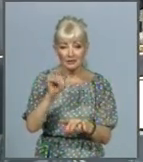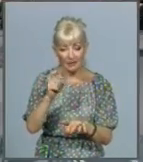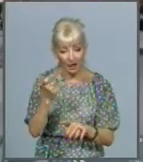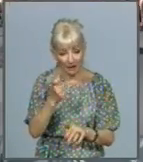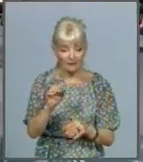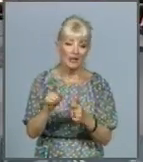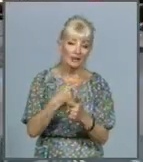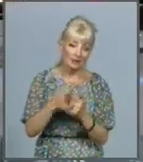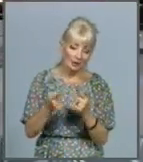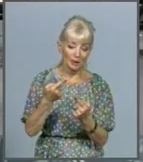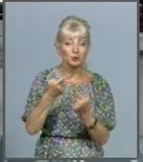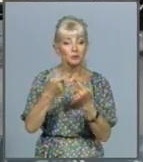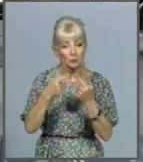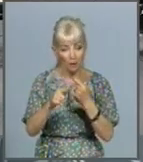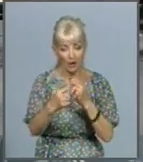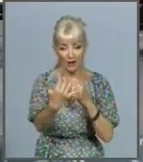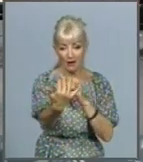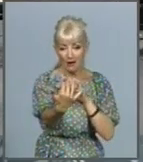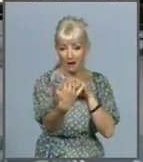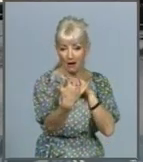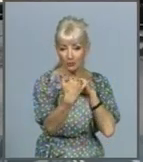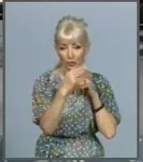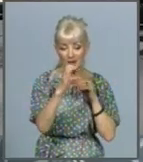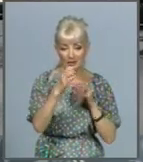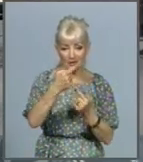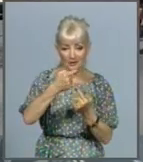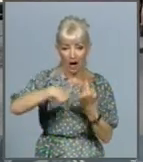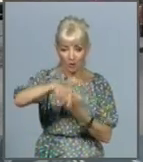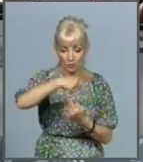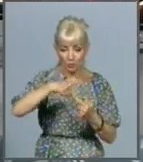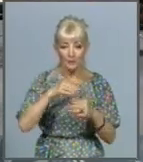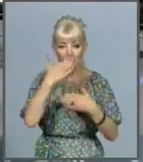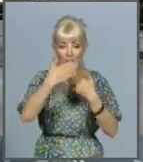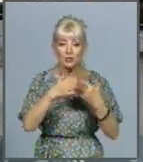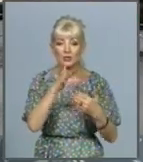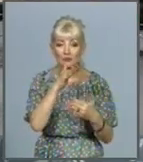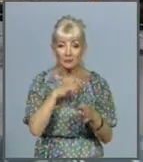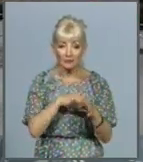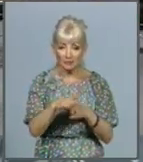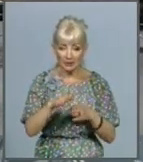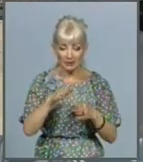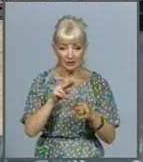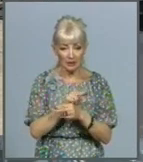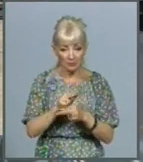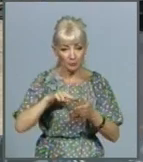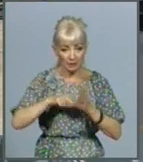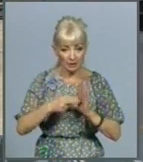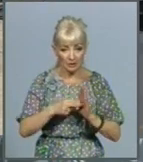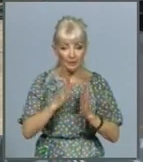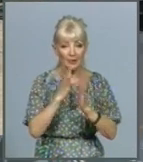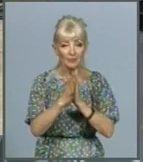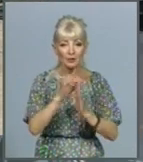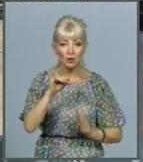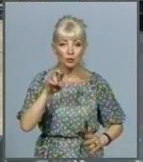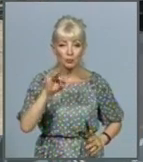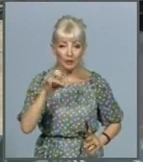окрушної. В ближайшому часу планується виповнити ремонт по проспекту Юбілейному, порядка 70 тисяч метрів